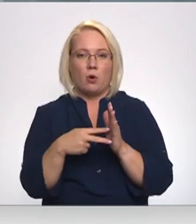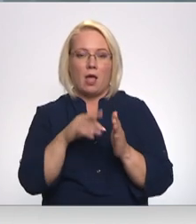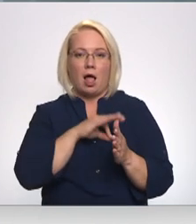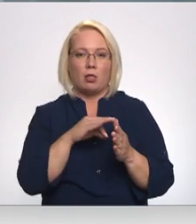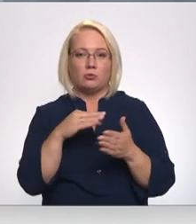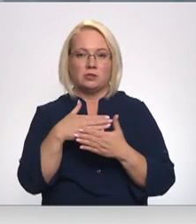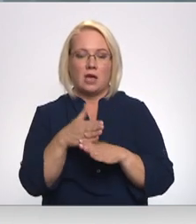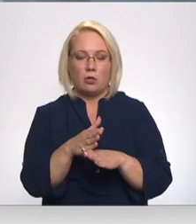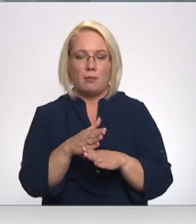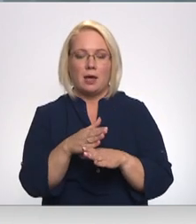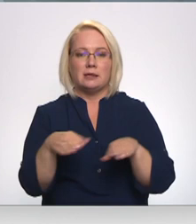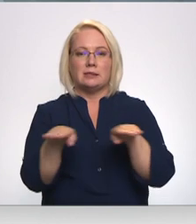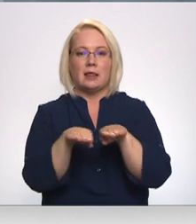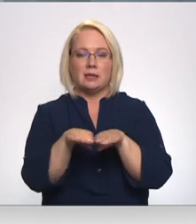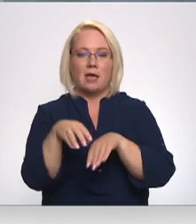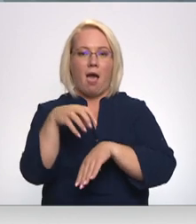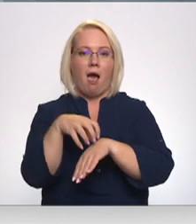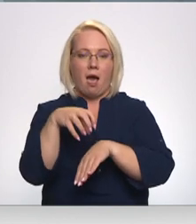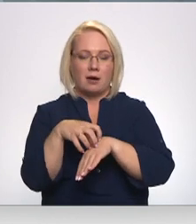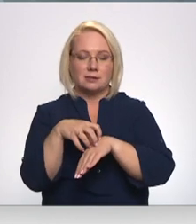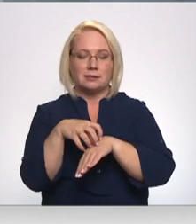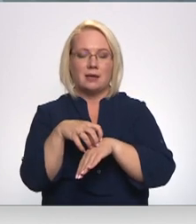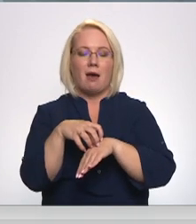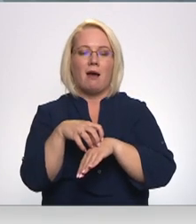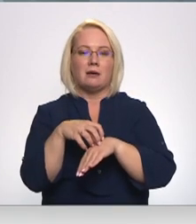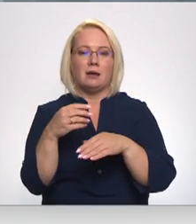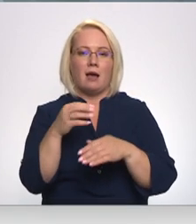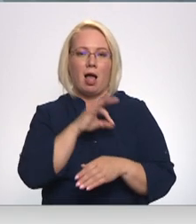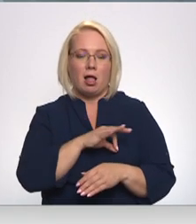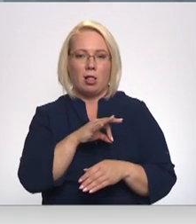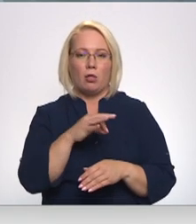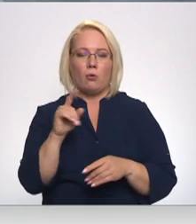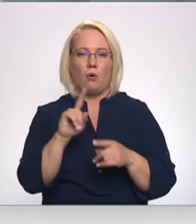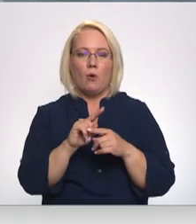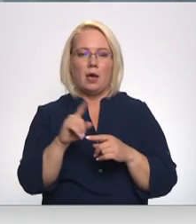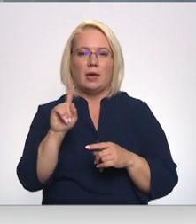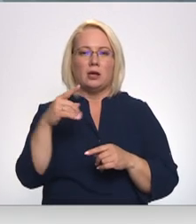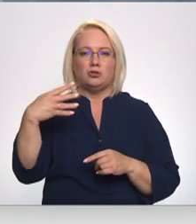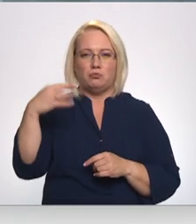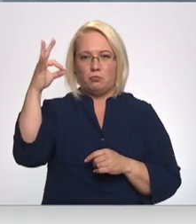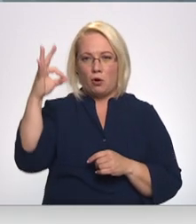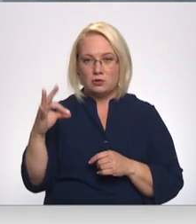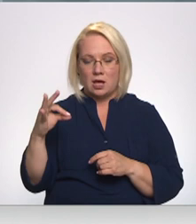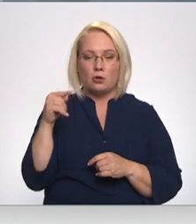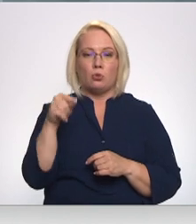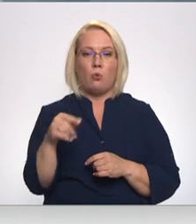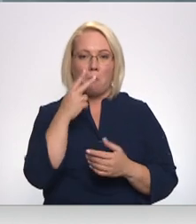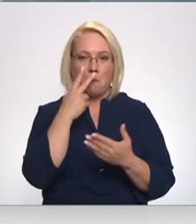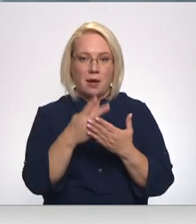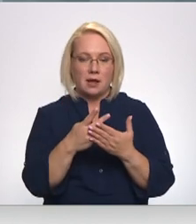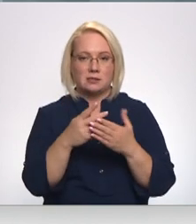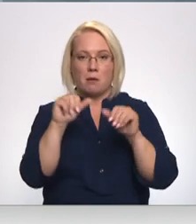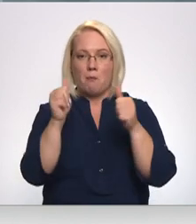vērtēt pret ārsta vidējo darba samaksa ar koeficientu 0,4–40%, to ir paredzēts